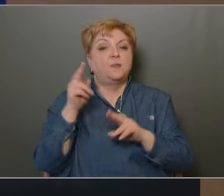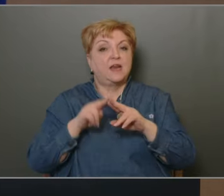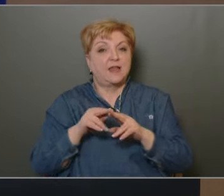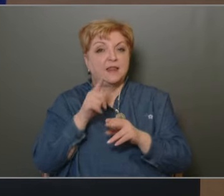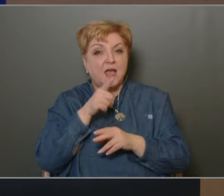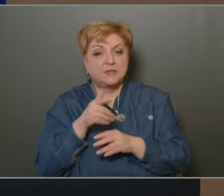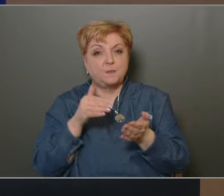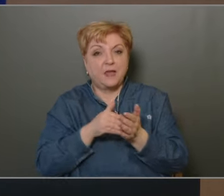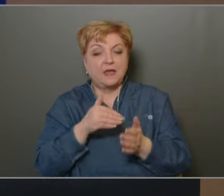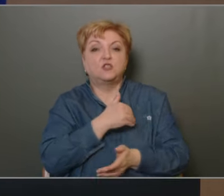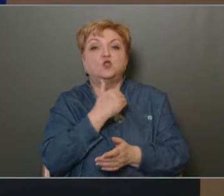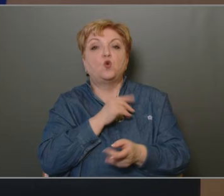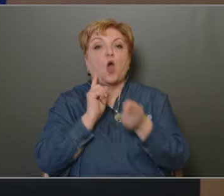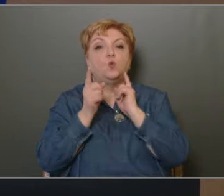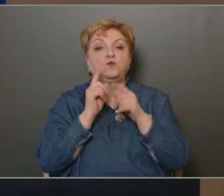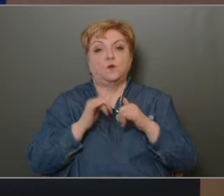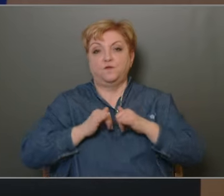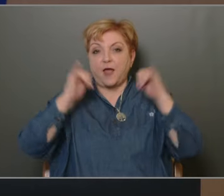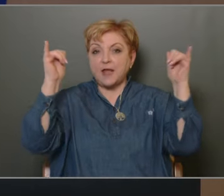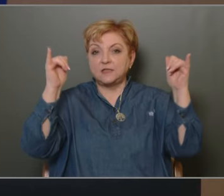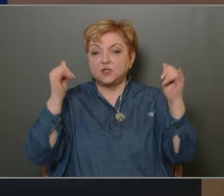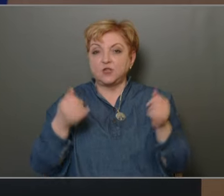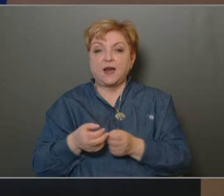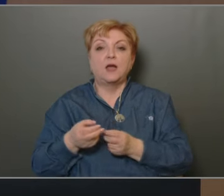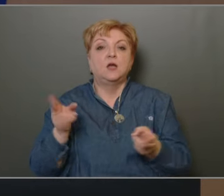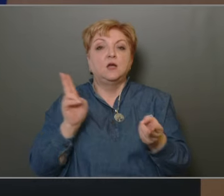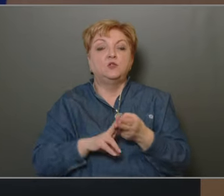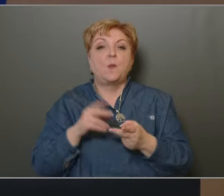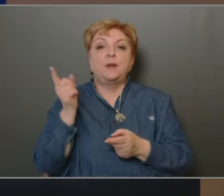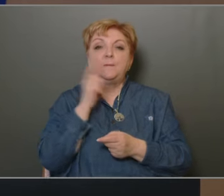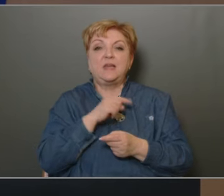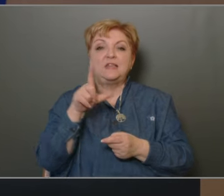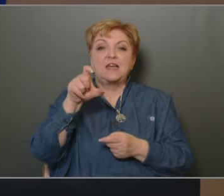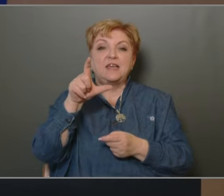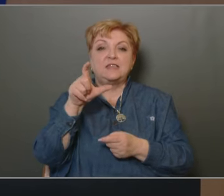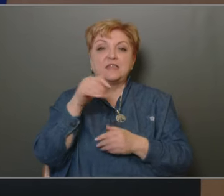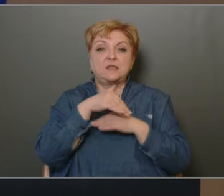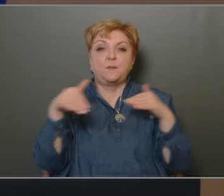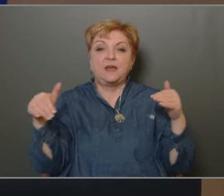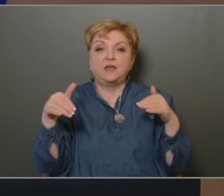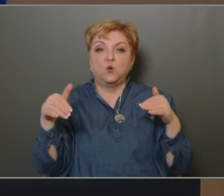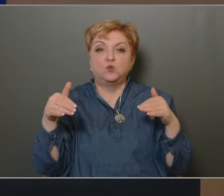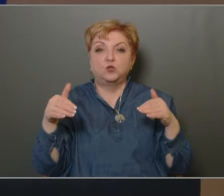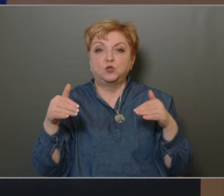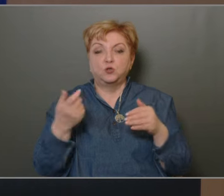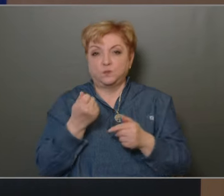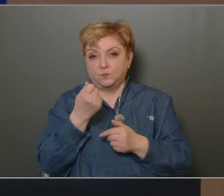még itt a iskolai udvarok fejlesztésére több mint 200 millió forintos nagyságrendet.